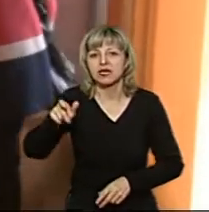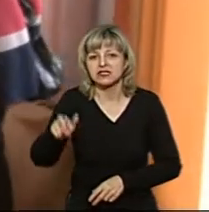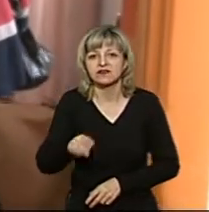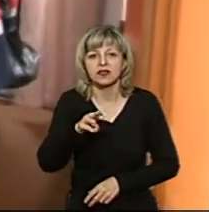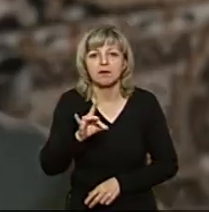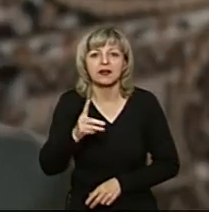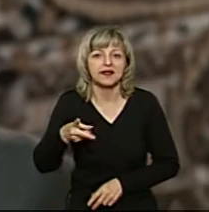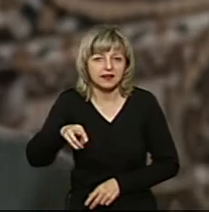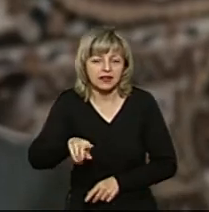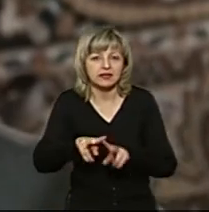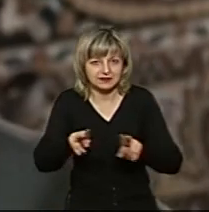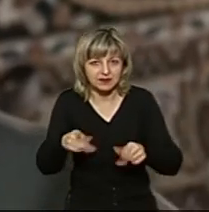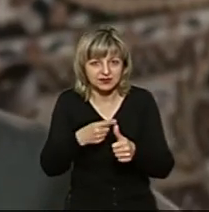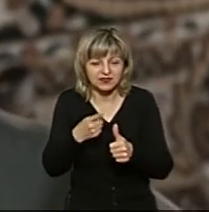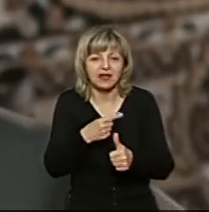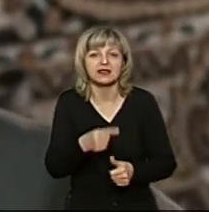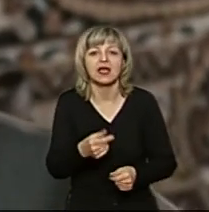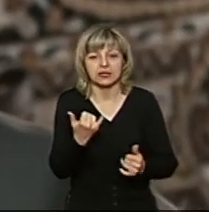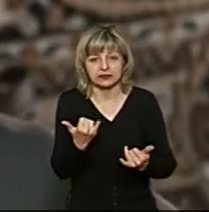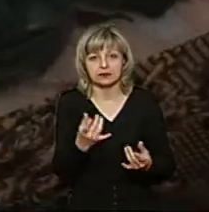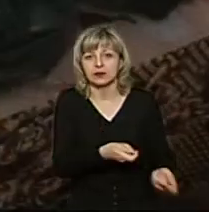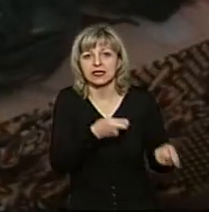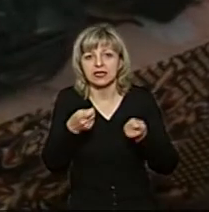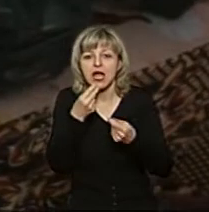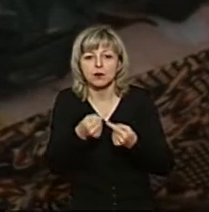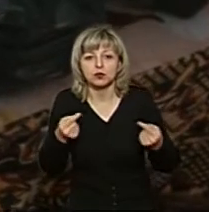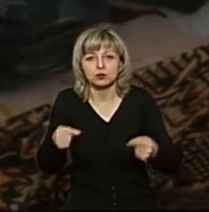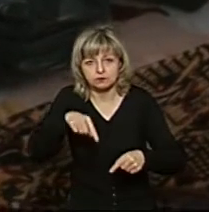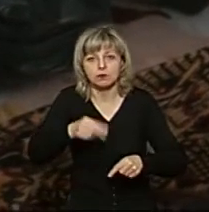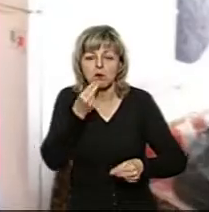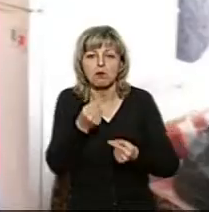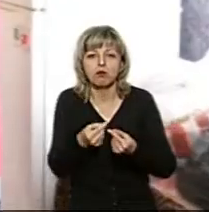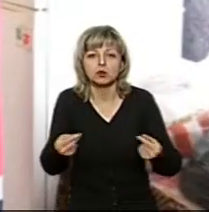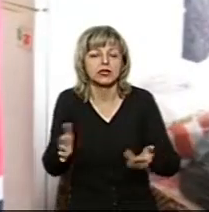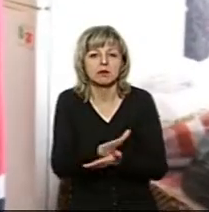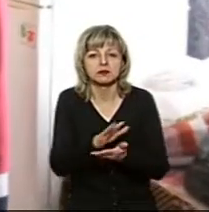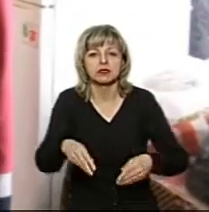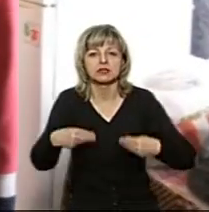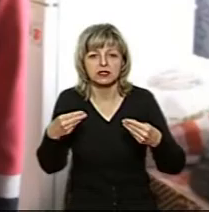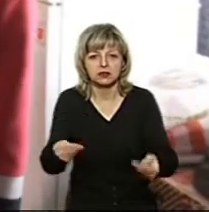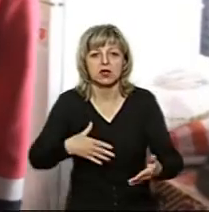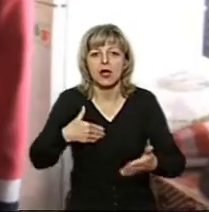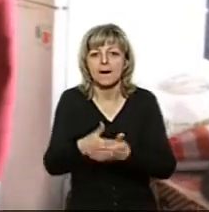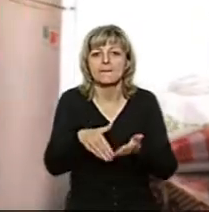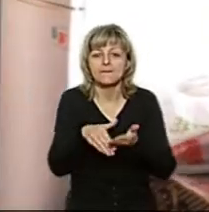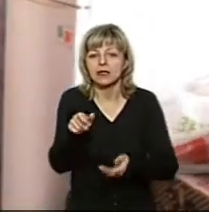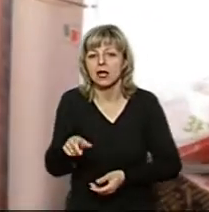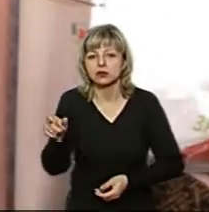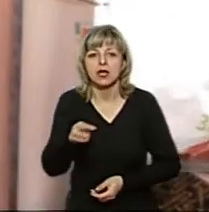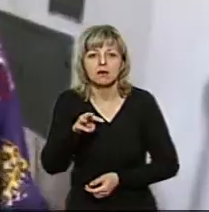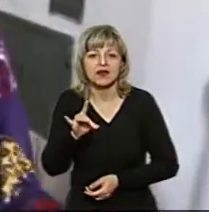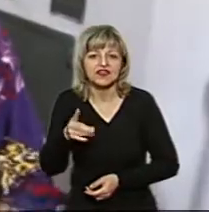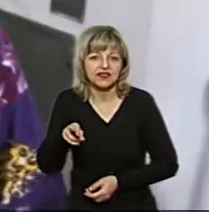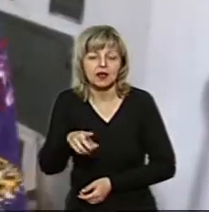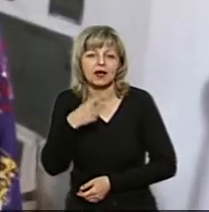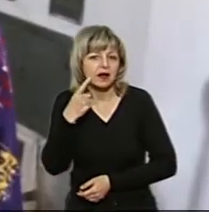Марія Подковиріна. Цього разу, каже, принесла пакунки з продуктами, які безплатно надали благодійники. Марія Водяна